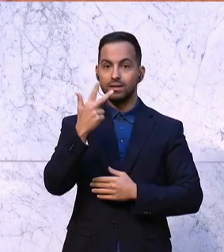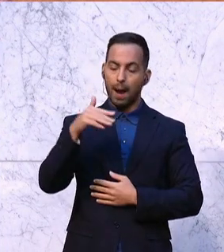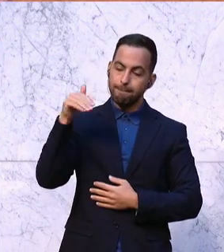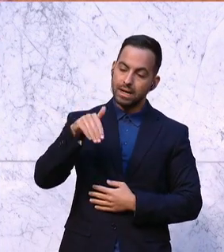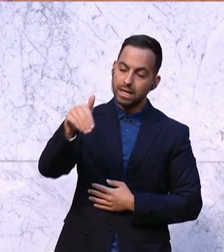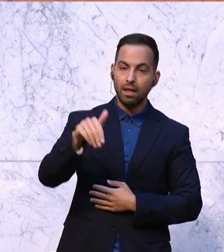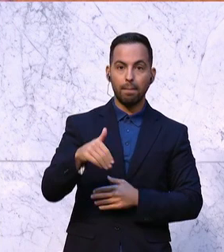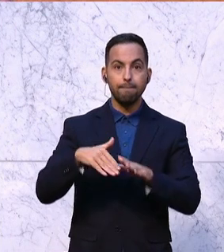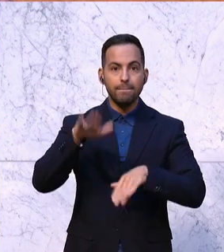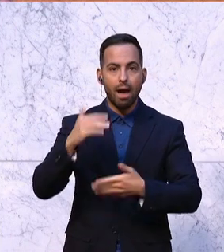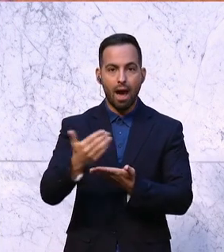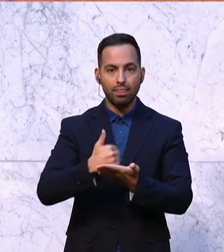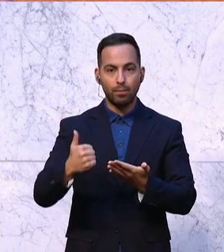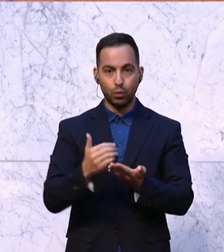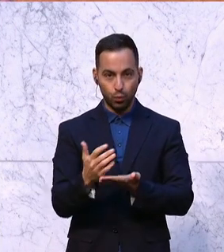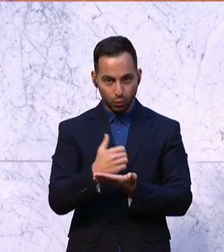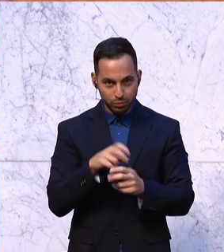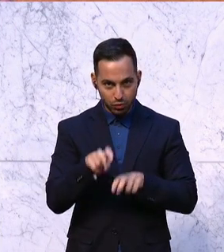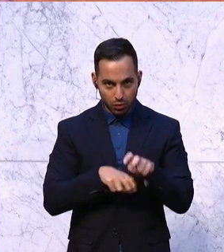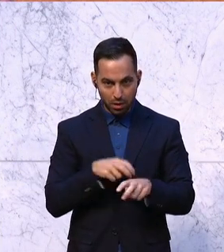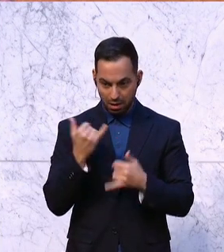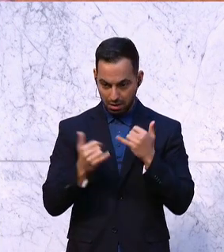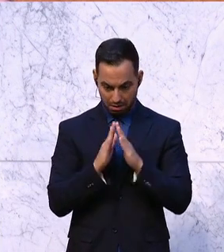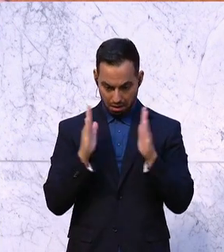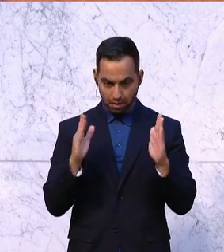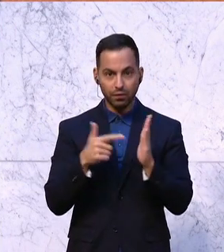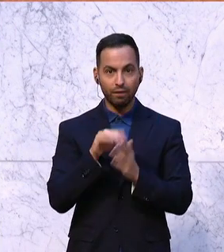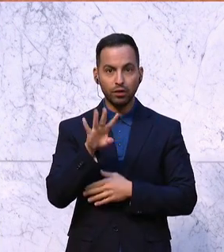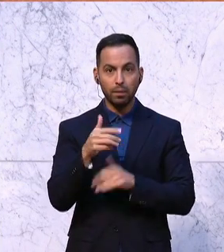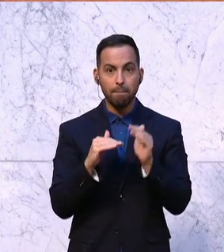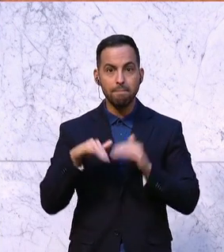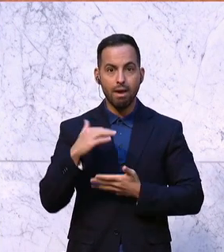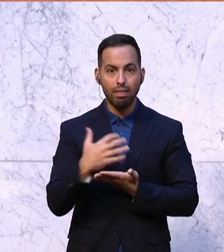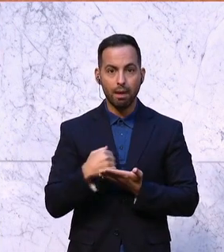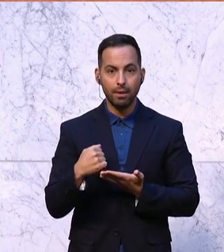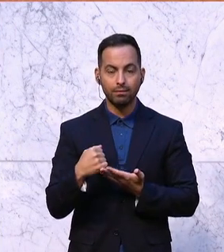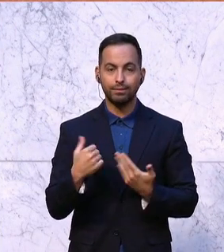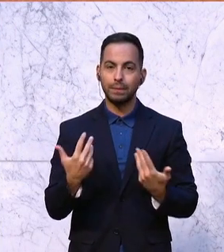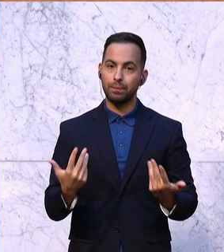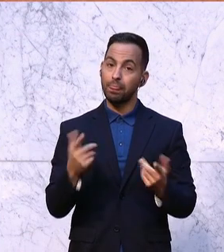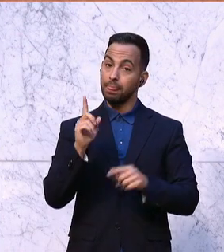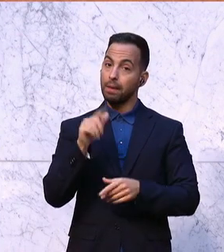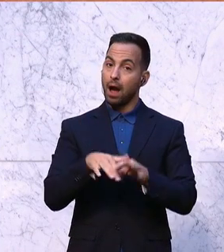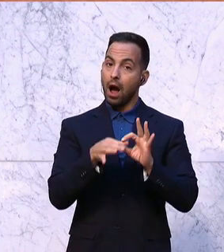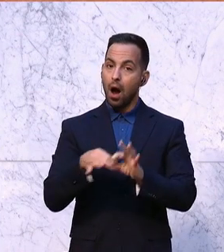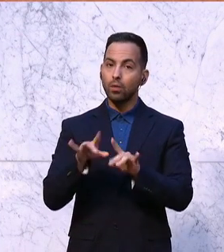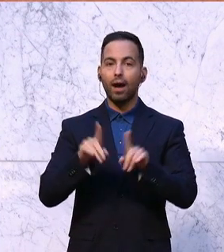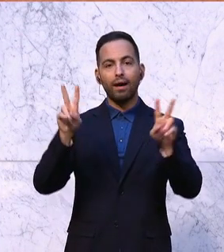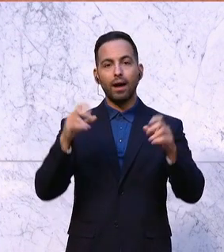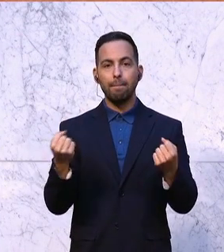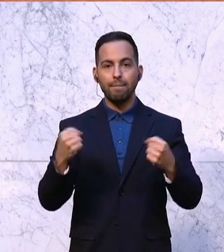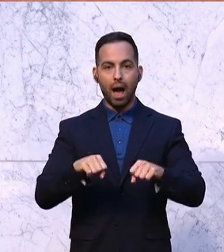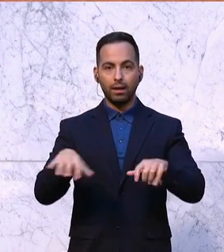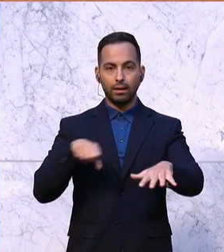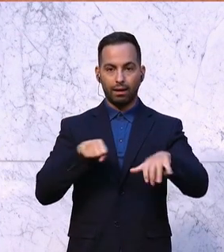Umsatzsteuer und das alleine für das Jahr 2024. Unter Berücksichtigung der Ermächtigungen